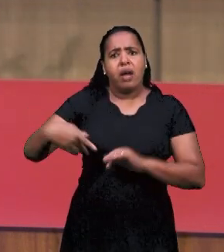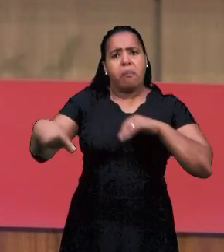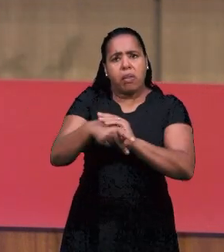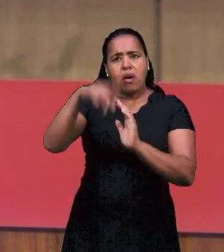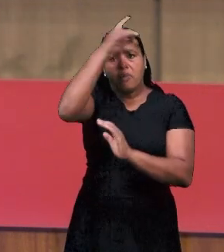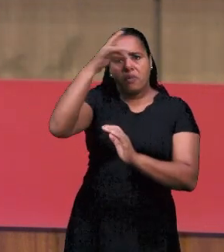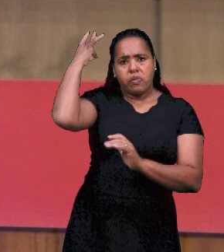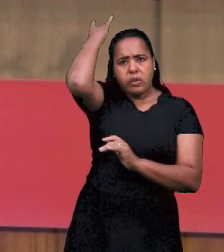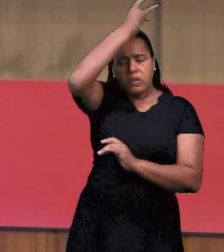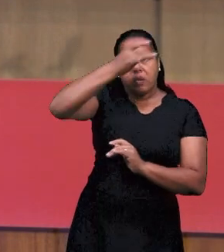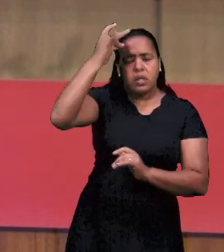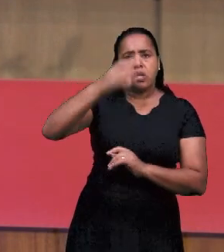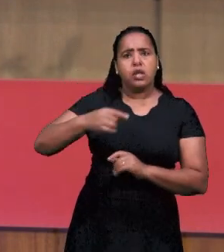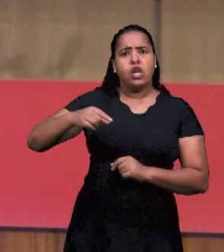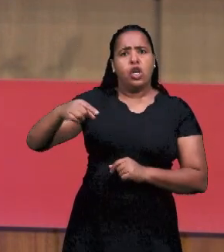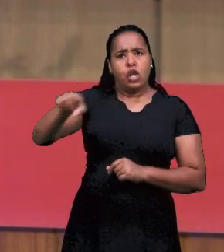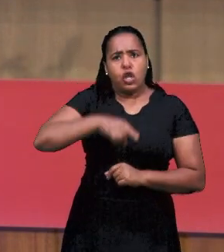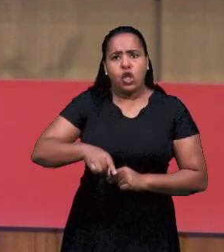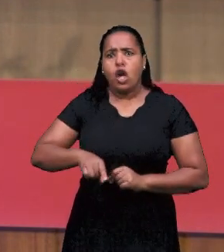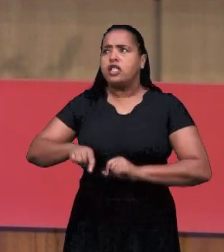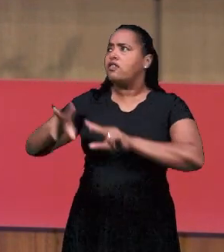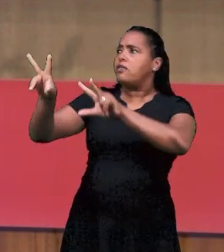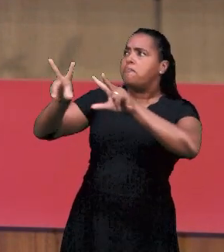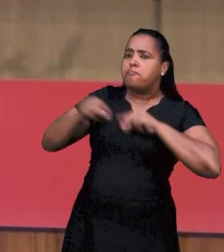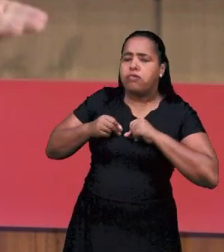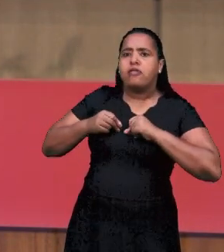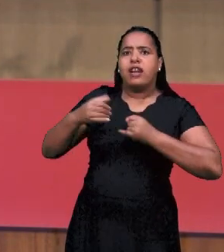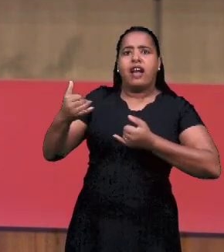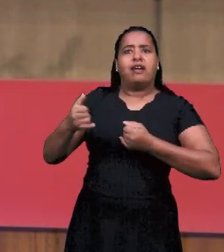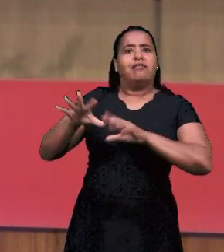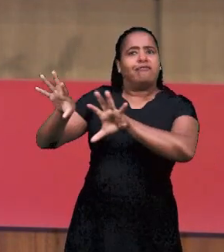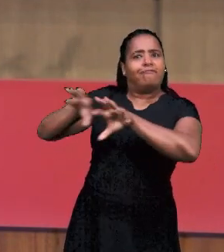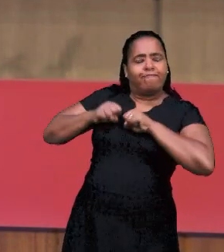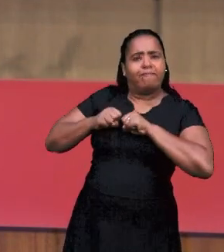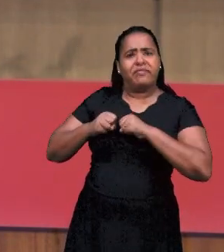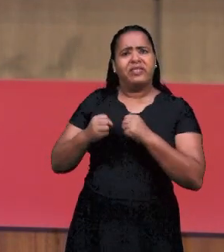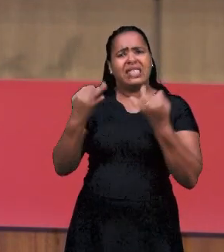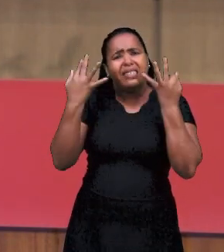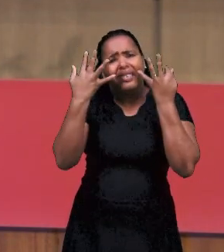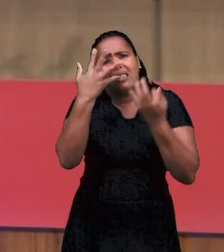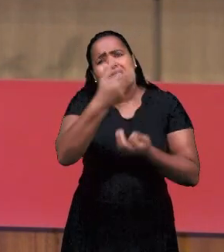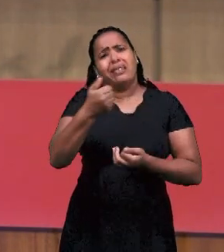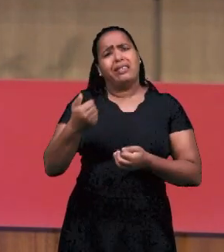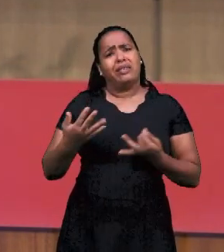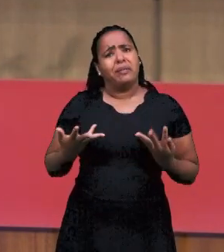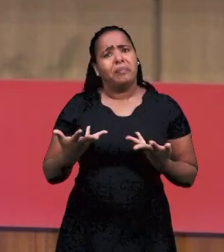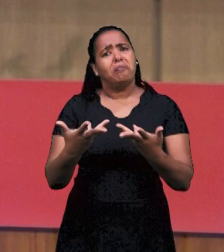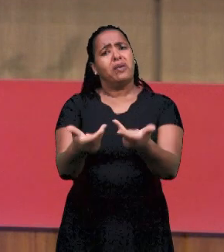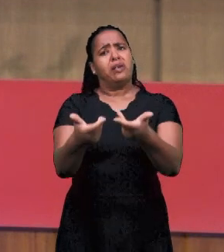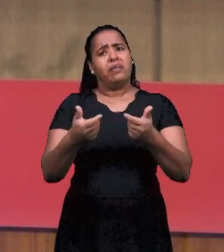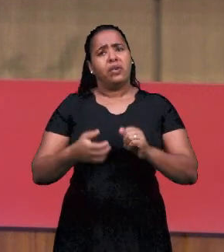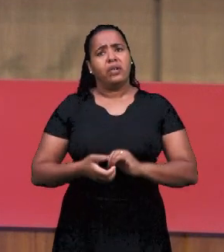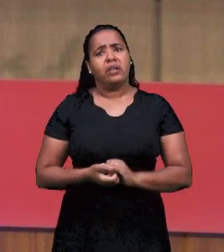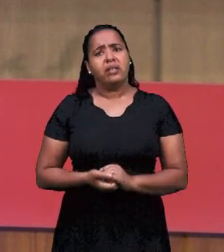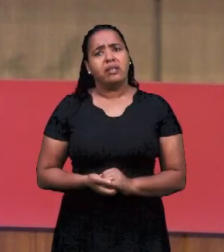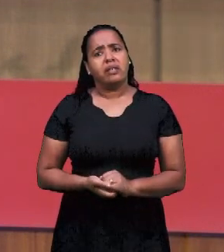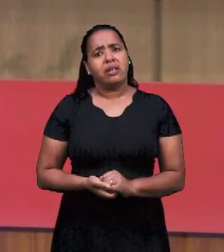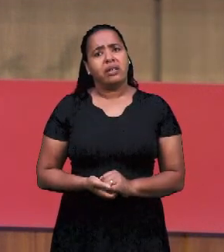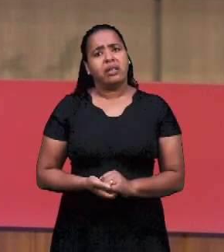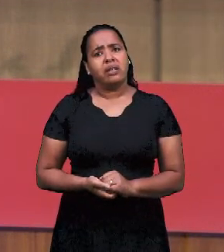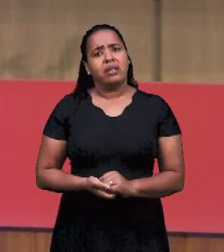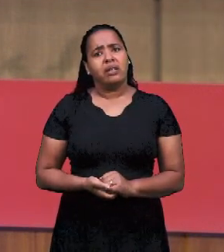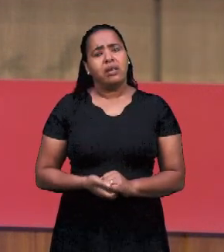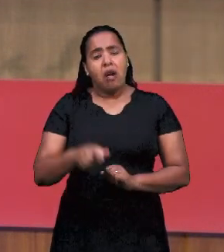Жилбехту, не совет, она Духа Святого. И у нас был доступ по благодати к этому